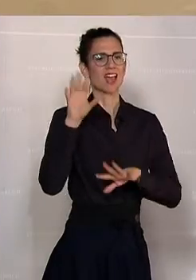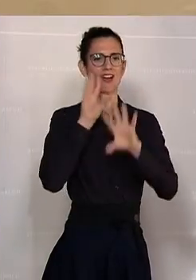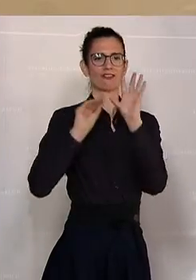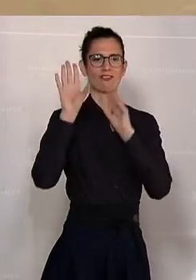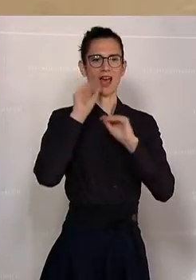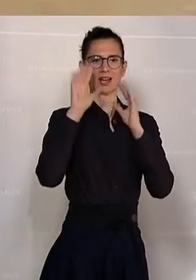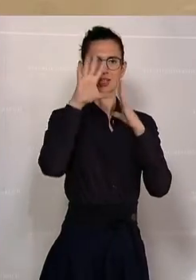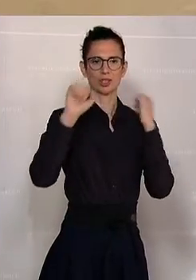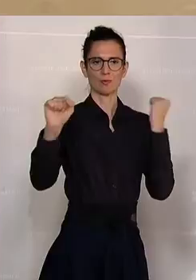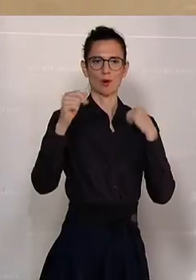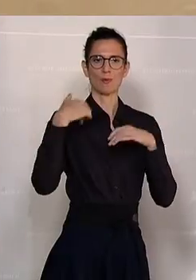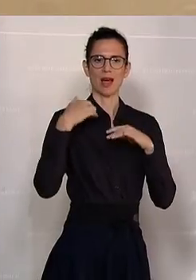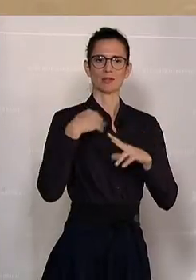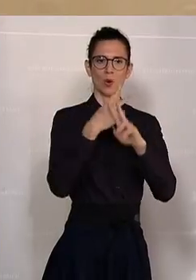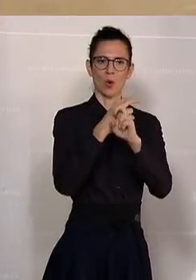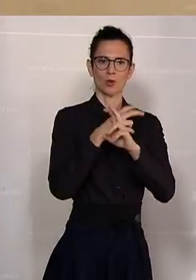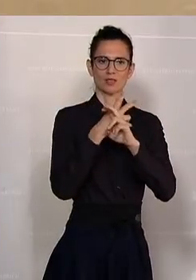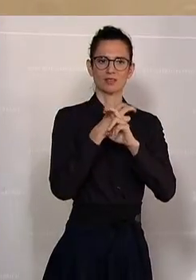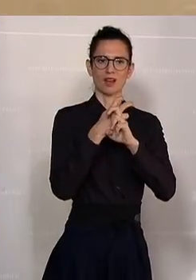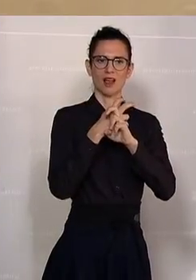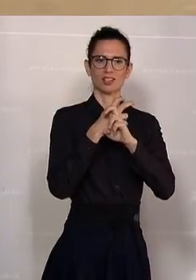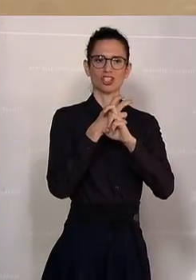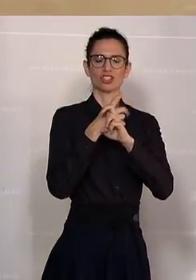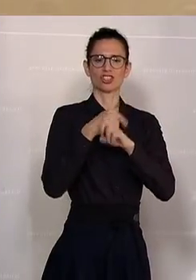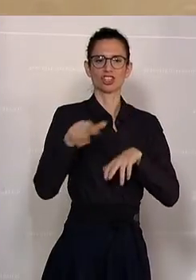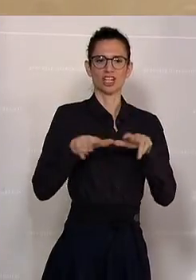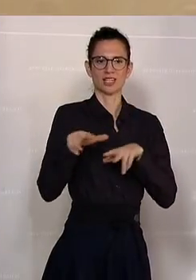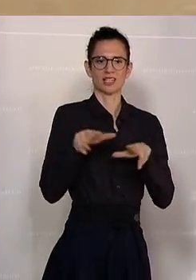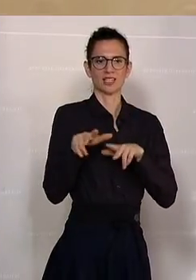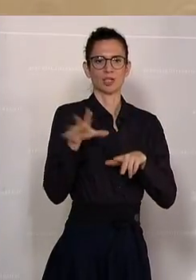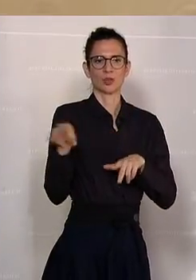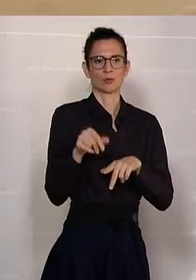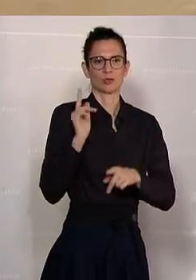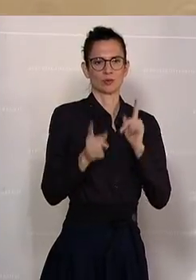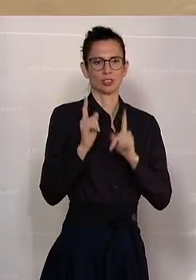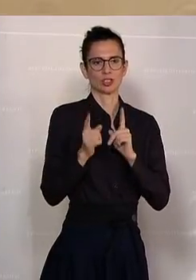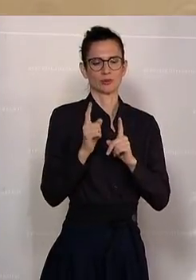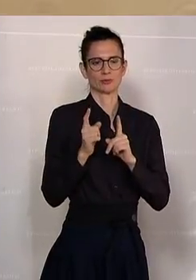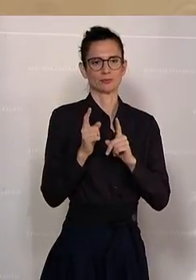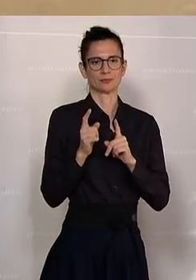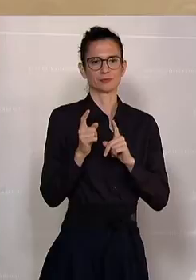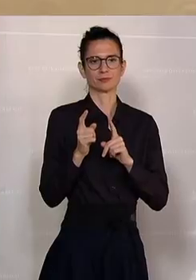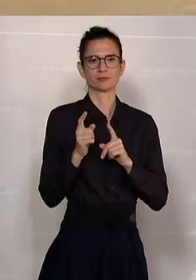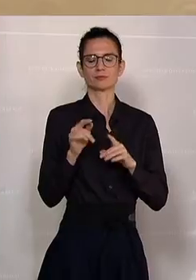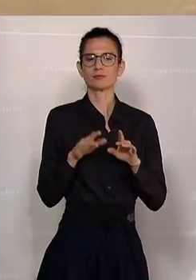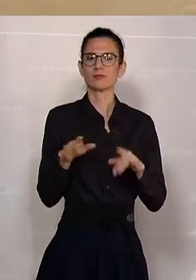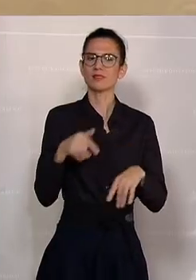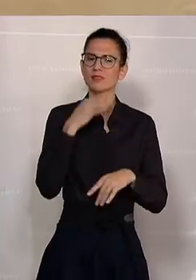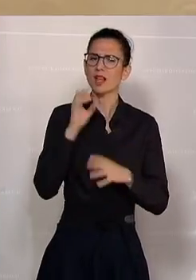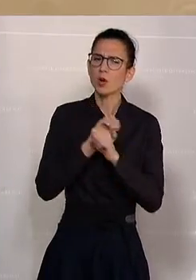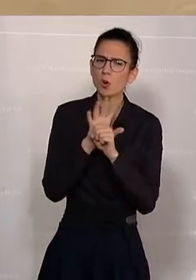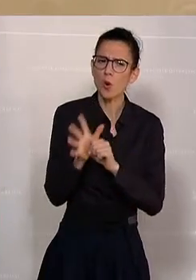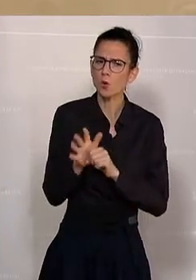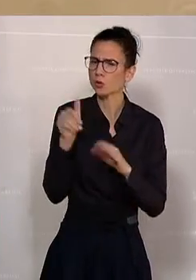Geschicke in der österreichischen Regierung mitbestimmen. Es liegt viel vor uns. Die Corona-Krise ist noch zu erledigen, Herr